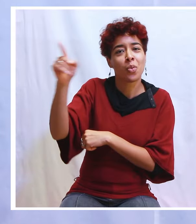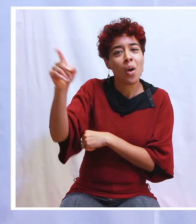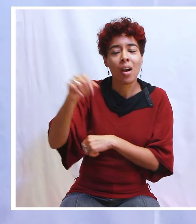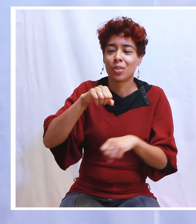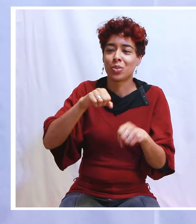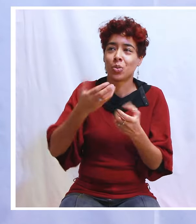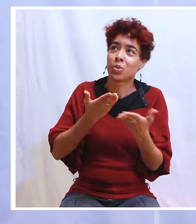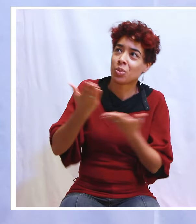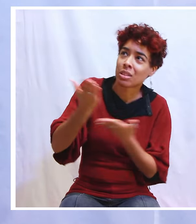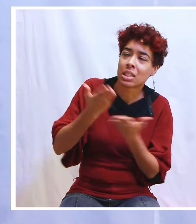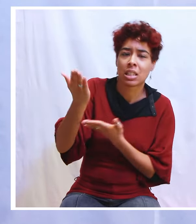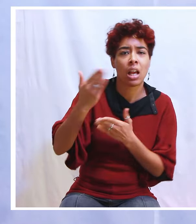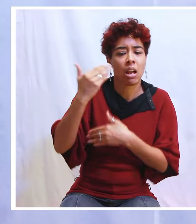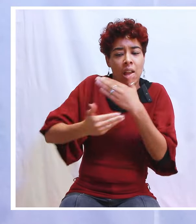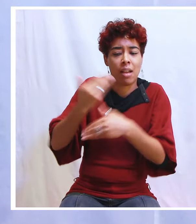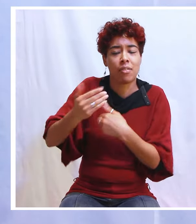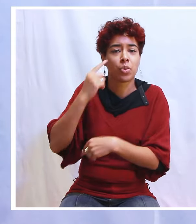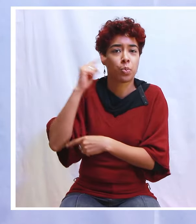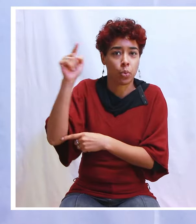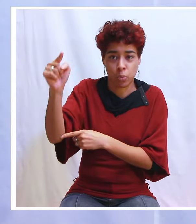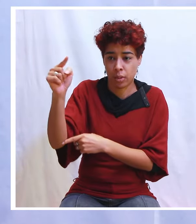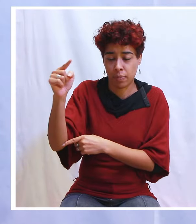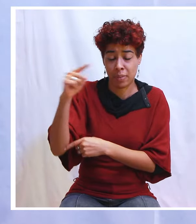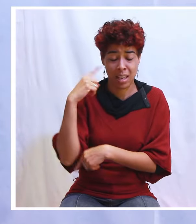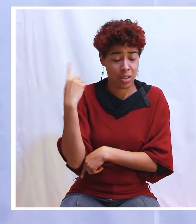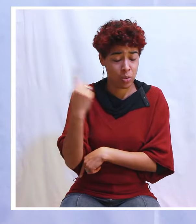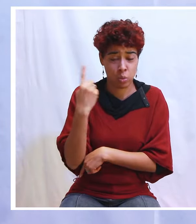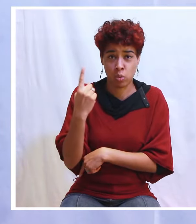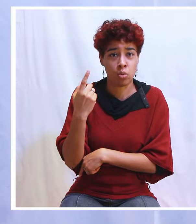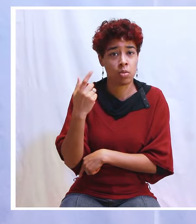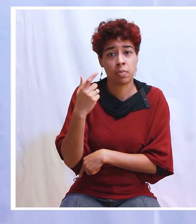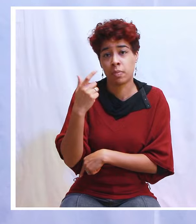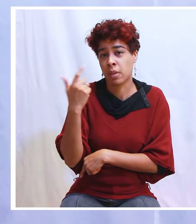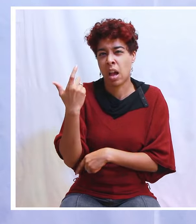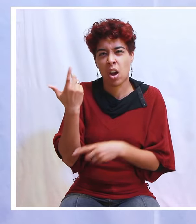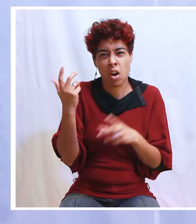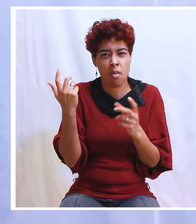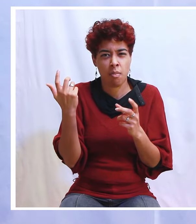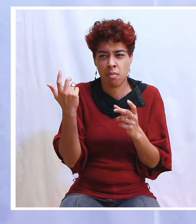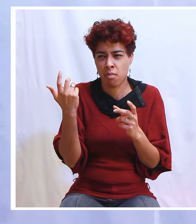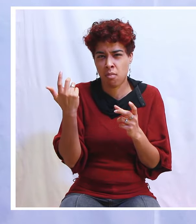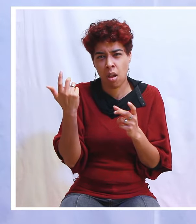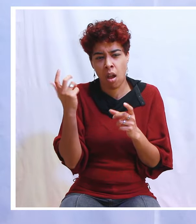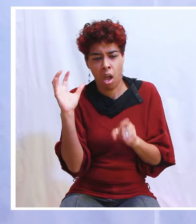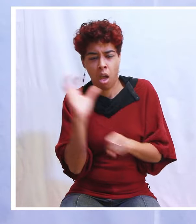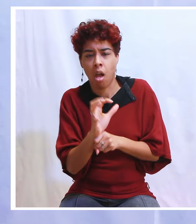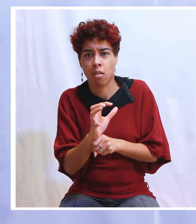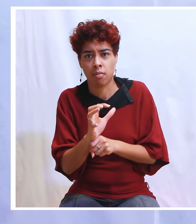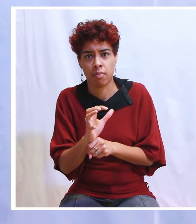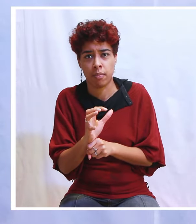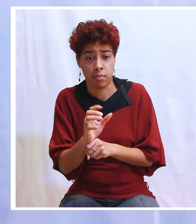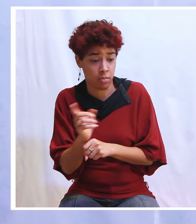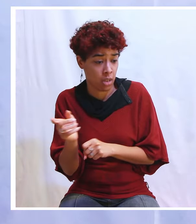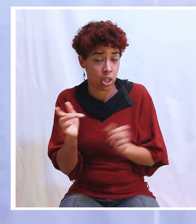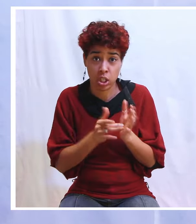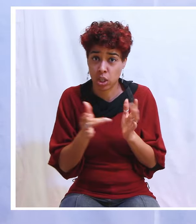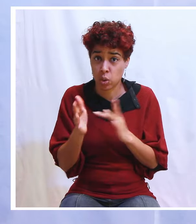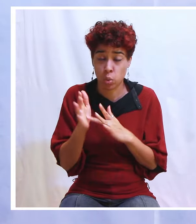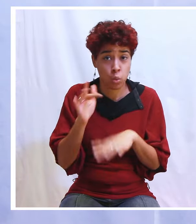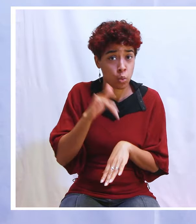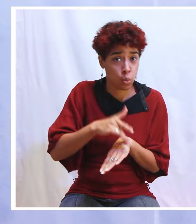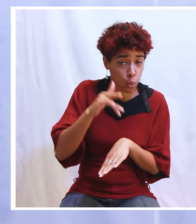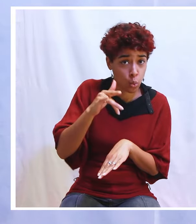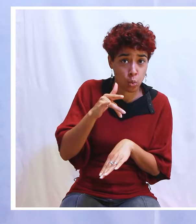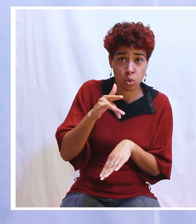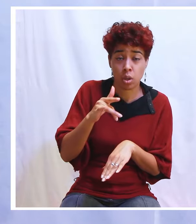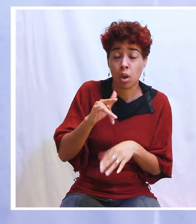toi qui avances pour Christ, il y aura toujours une force d'opposition contre toi. Jésus-Christ l'a vécu. Tous ceux